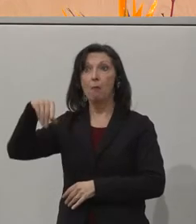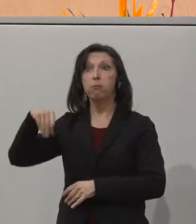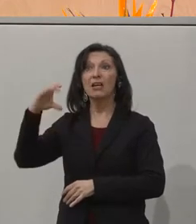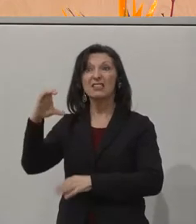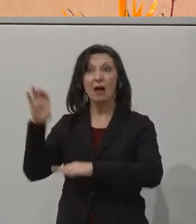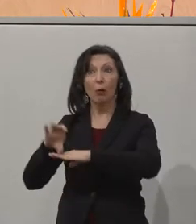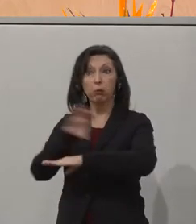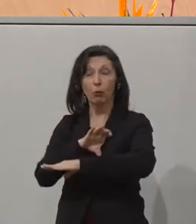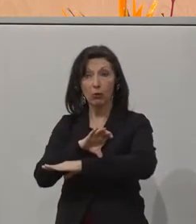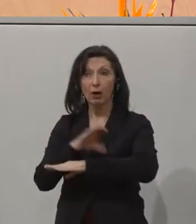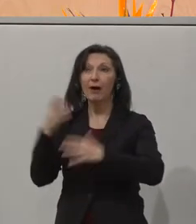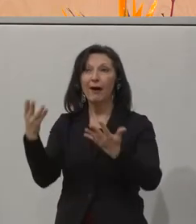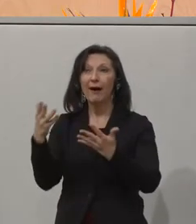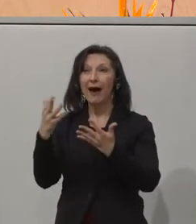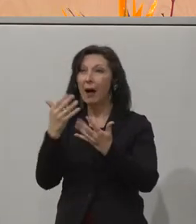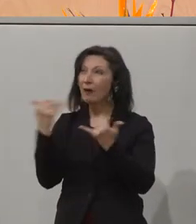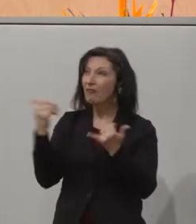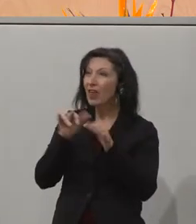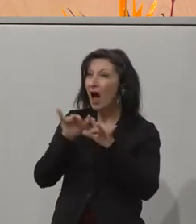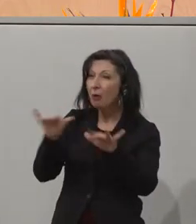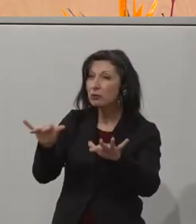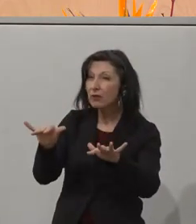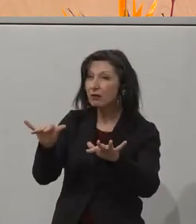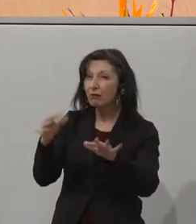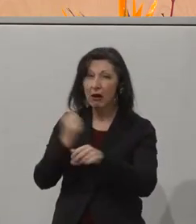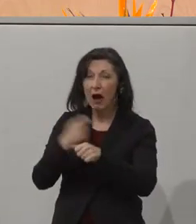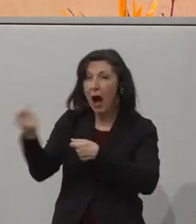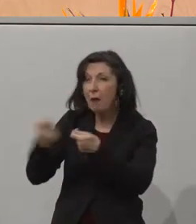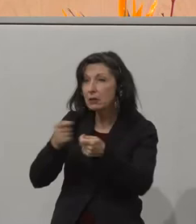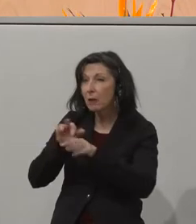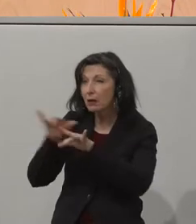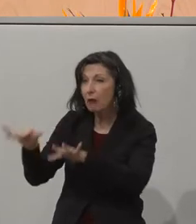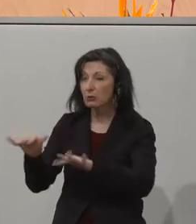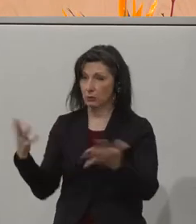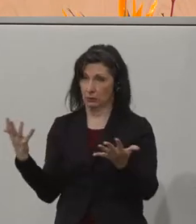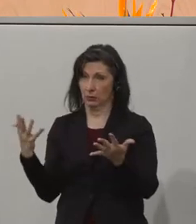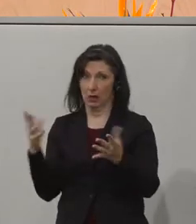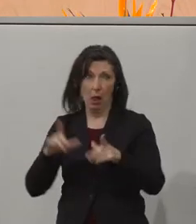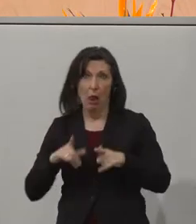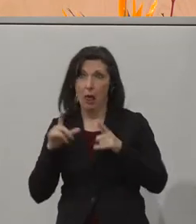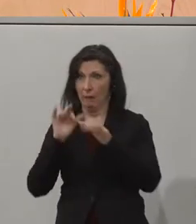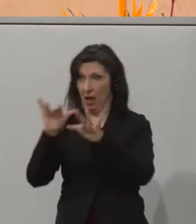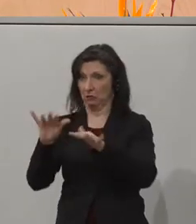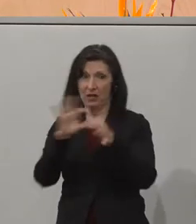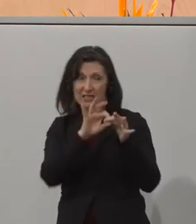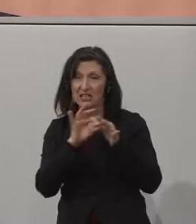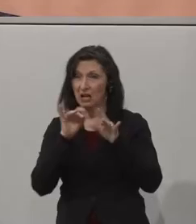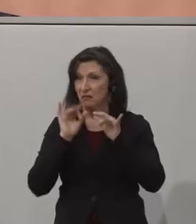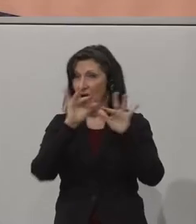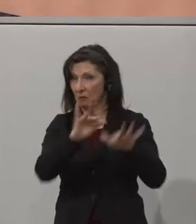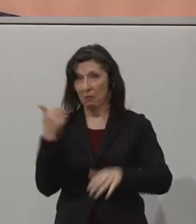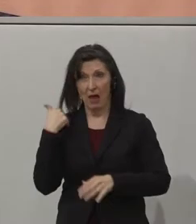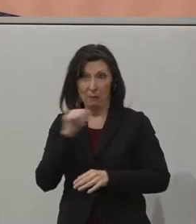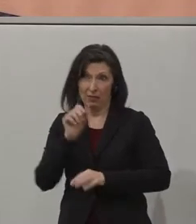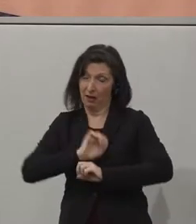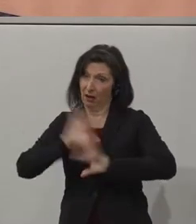unsicher darüber, wie sie sich auswirken wird auf den Arbeitsmarkt, auf unser Leben, auf die Gesellschaft. Es gibt eine